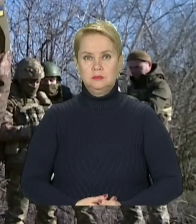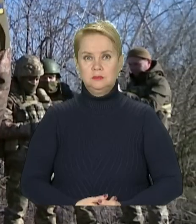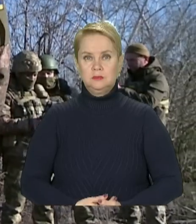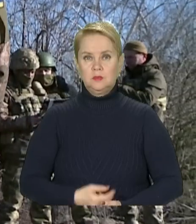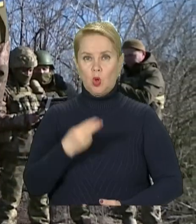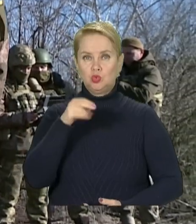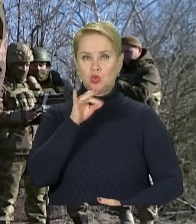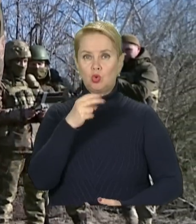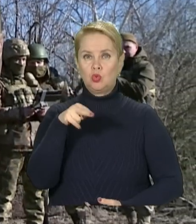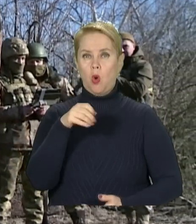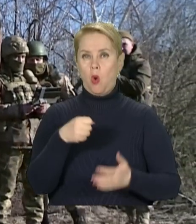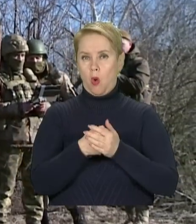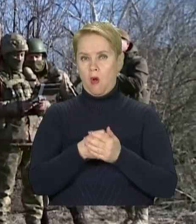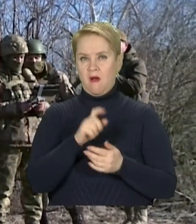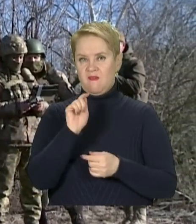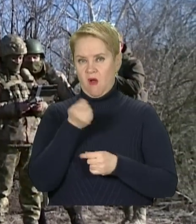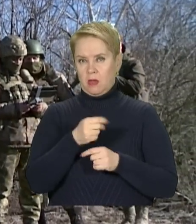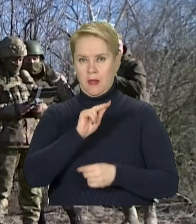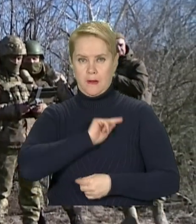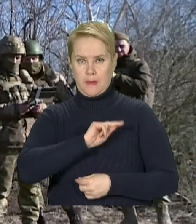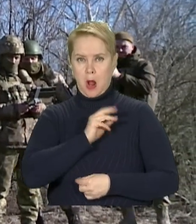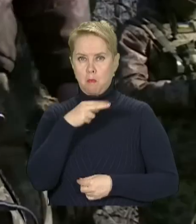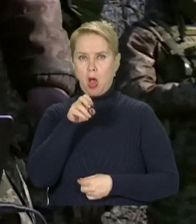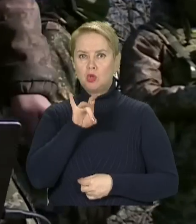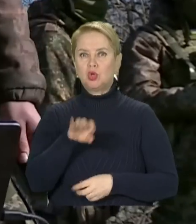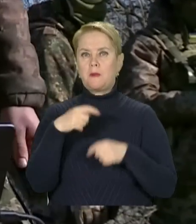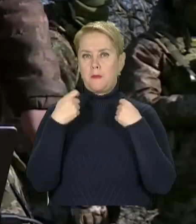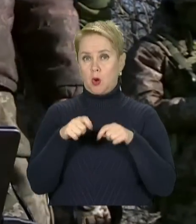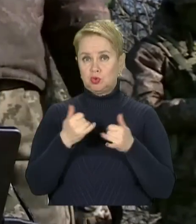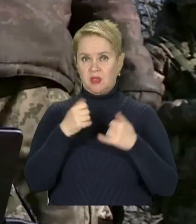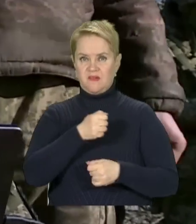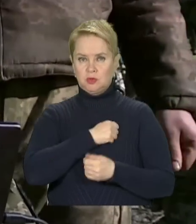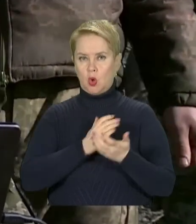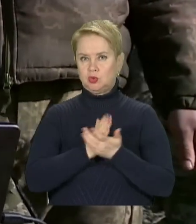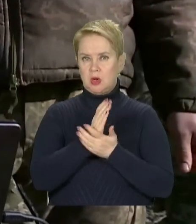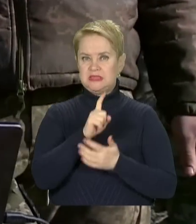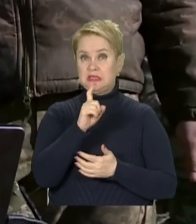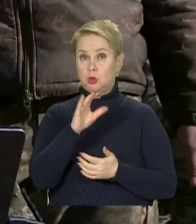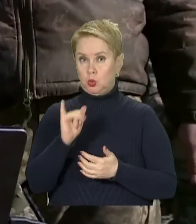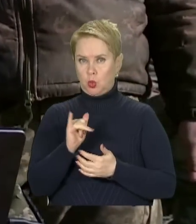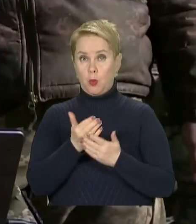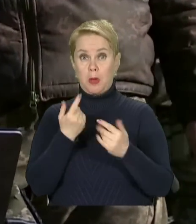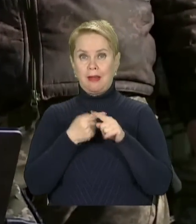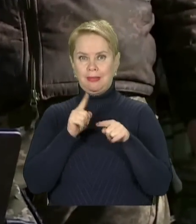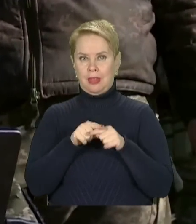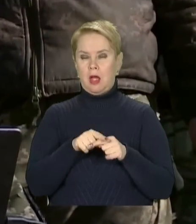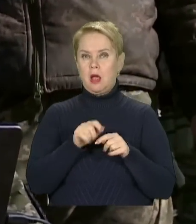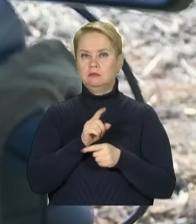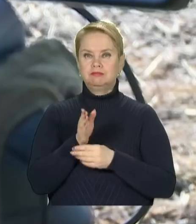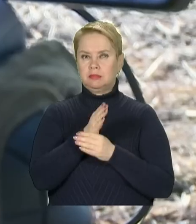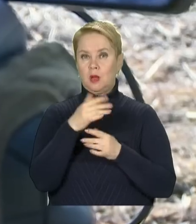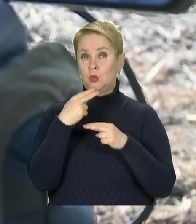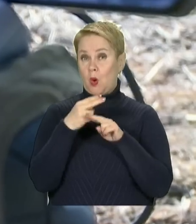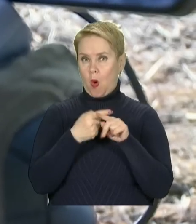Джордж до повномасштабного вторгнення працював менеджером із продажів, а нині військовослужбовець ЗСУ. Перед тим, як керувати дронами